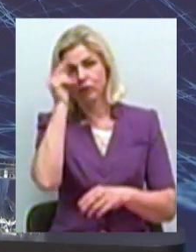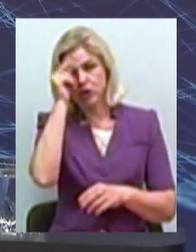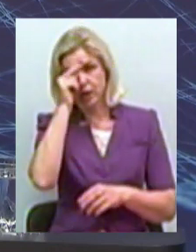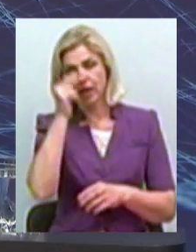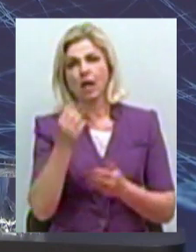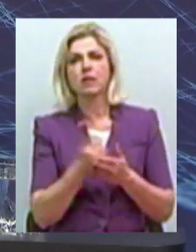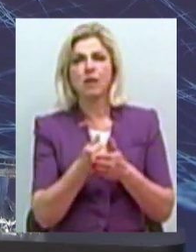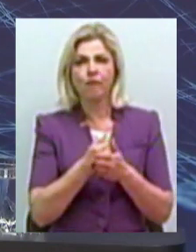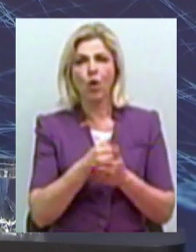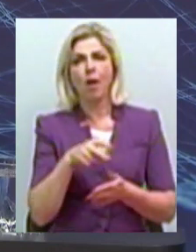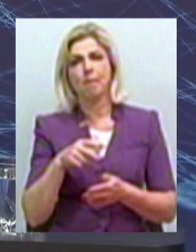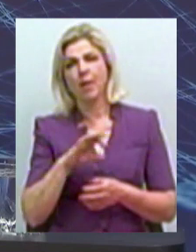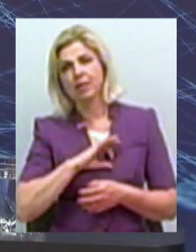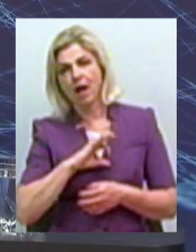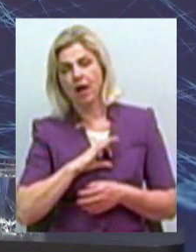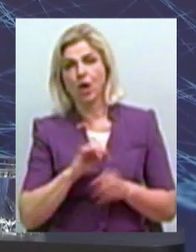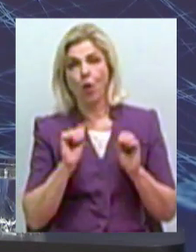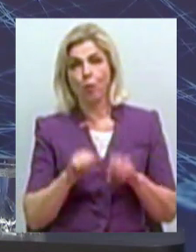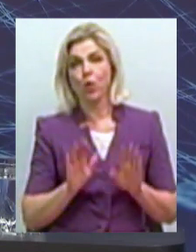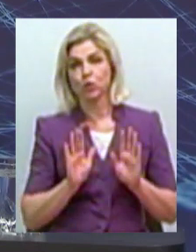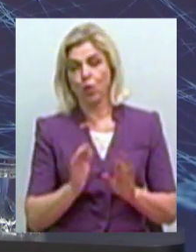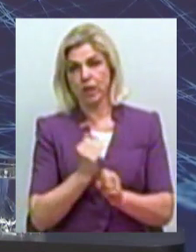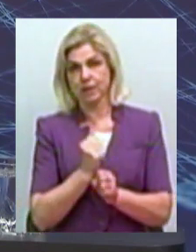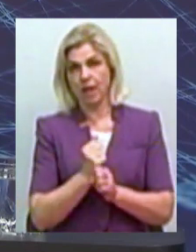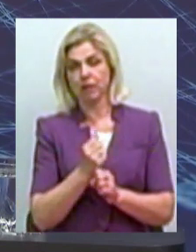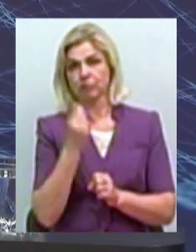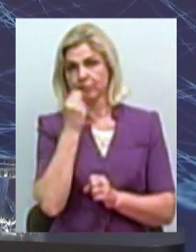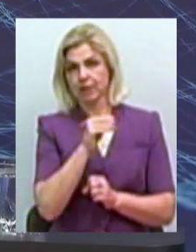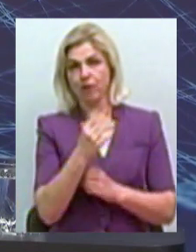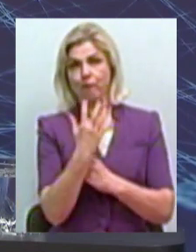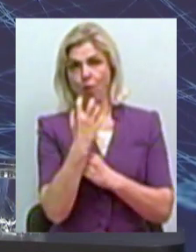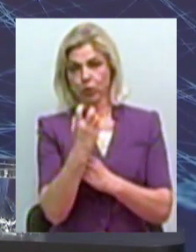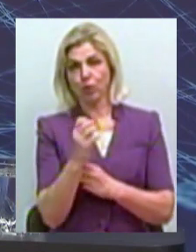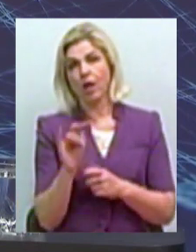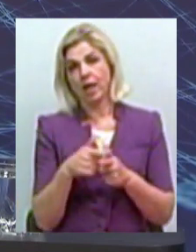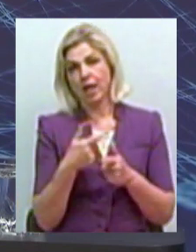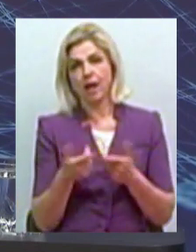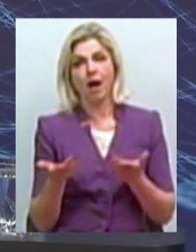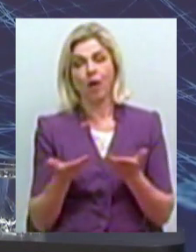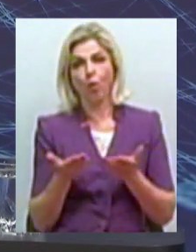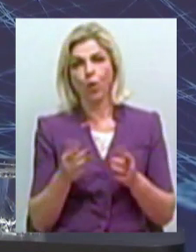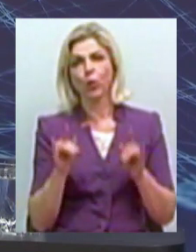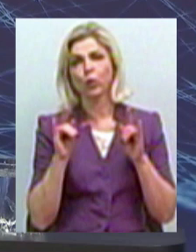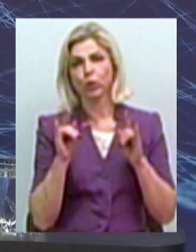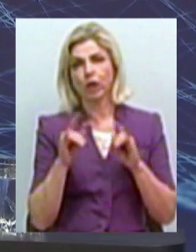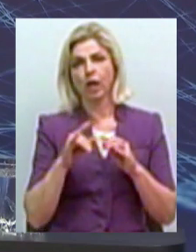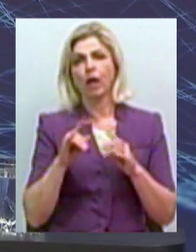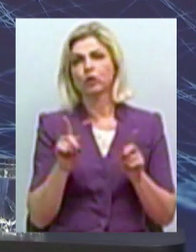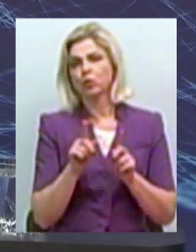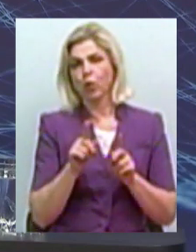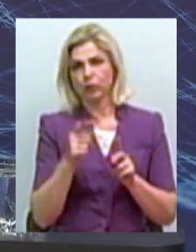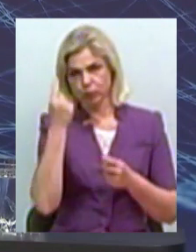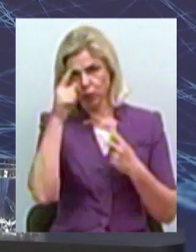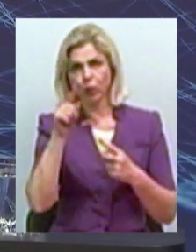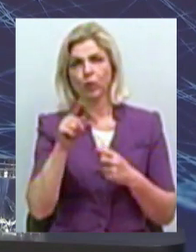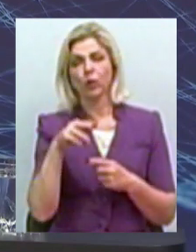завойовувати якісь медалі, можна лише зробити вдале фото або якийсь там крутий трюк, і це вже